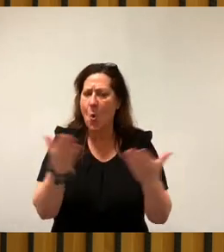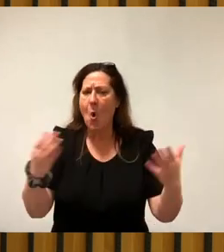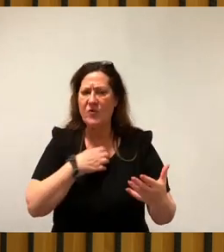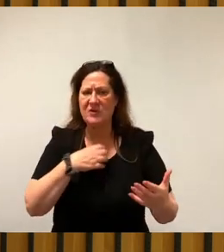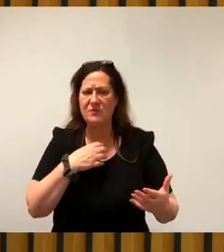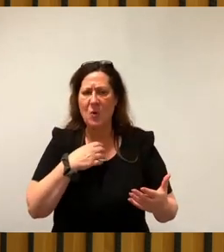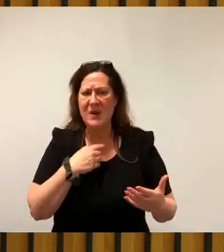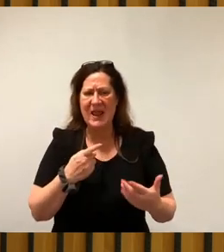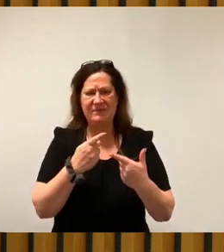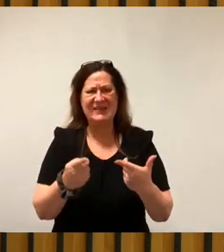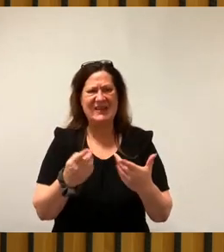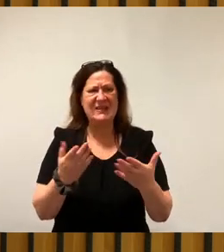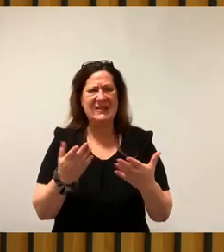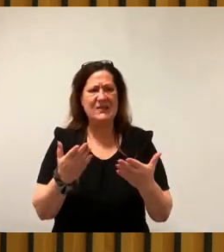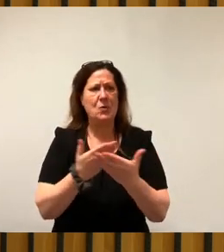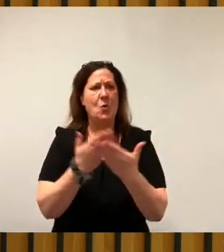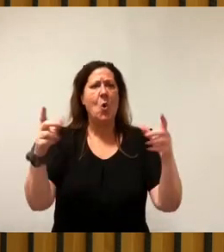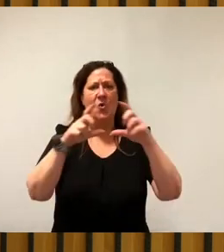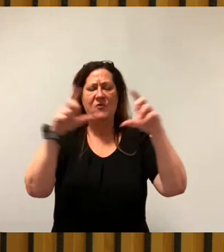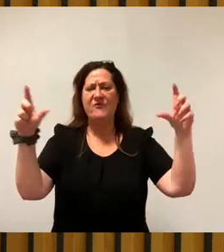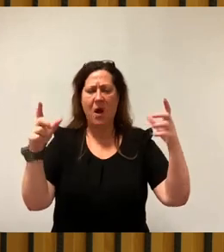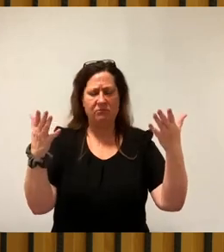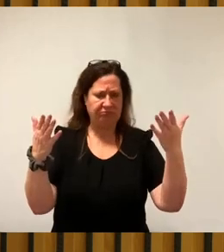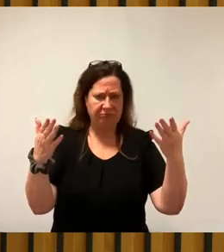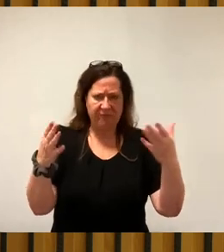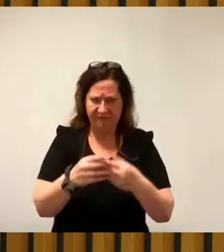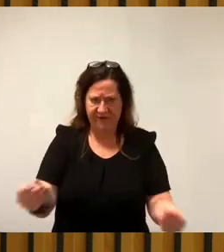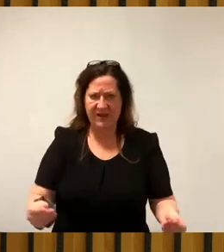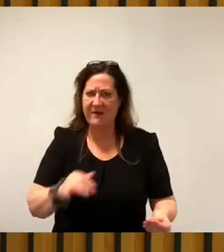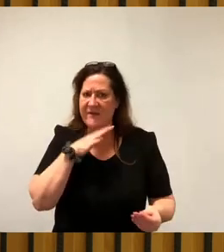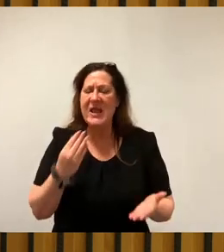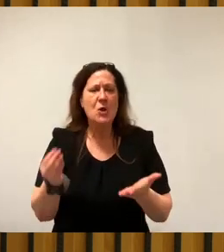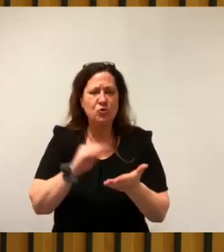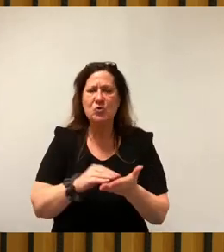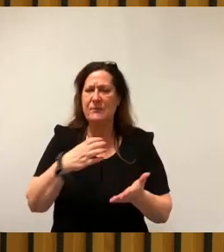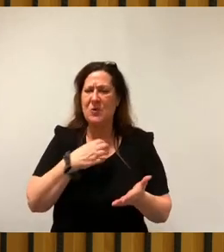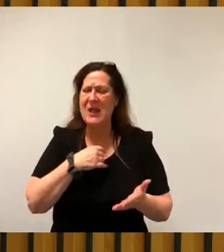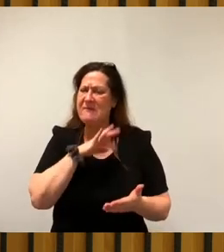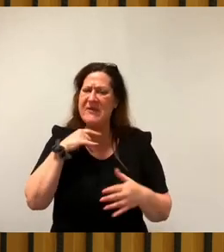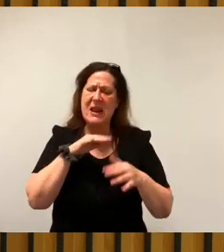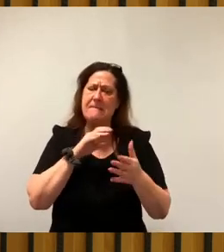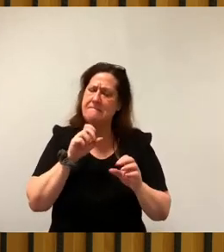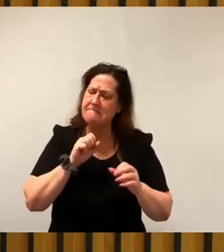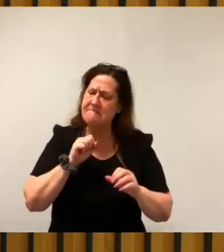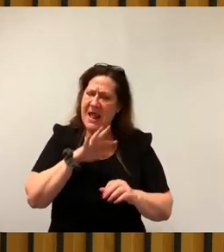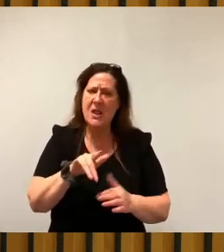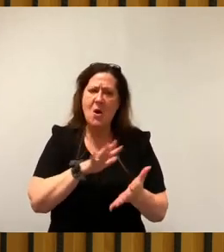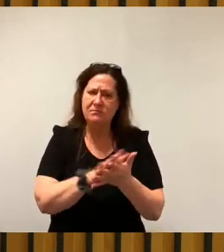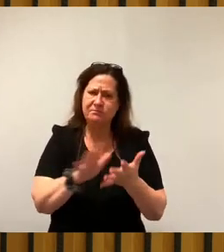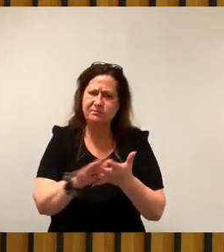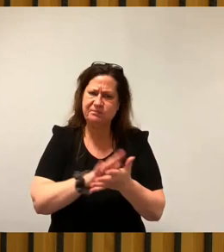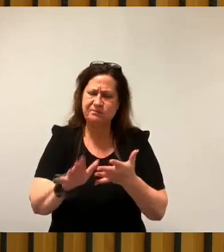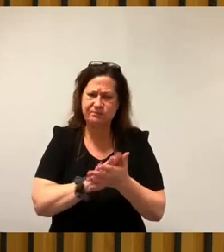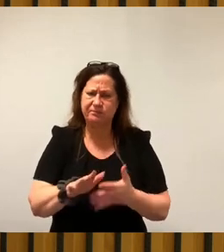auf dieses große Unternehmen zugreifen konnten und viele zusätzliche Probleme, die uns Millionen gekostet haben. Sozusagen das haben Sie mit zu